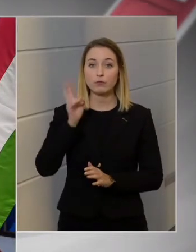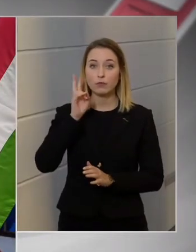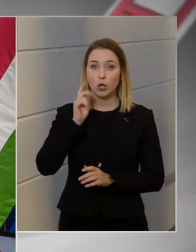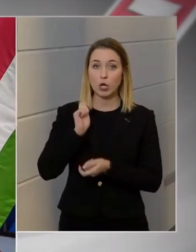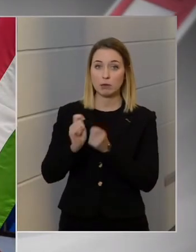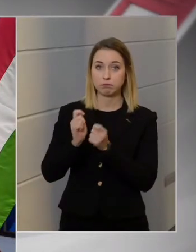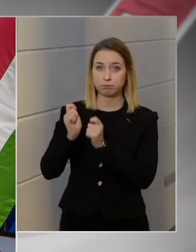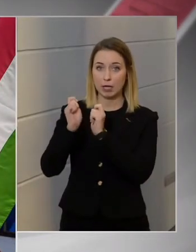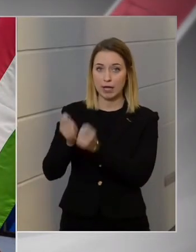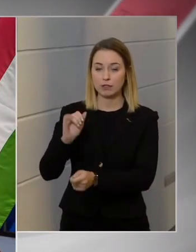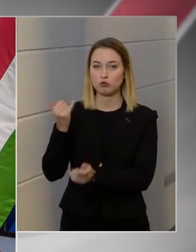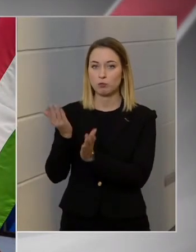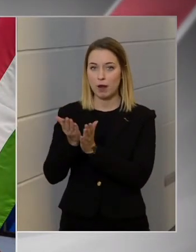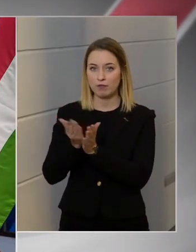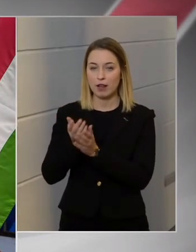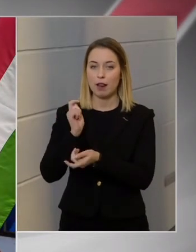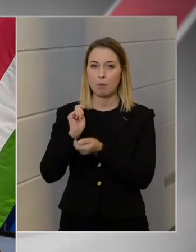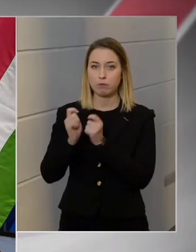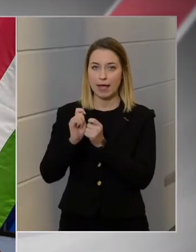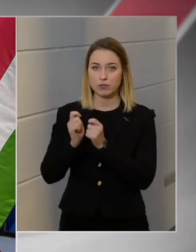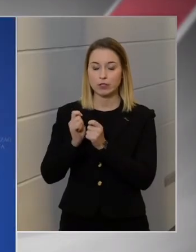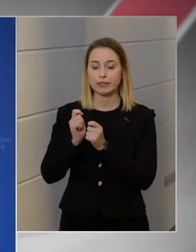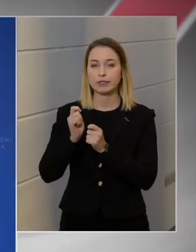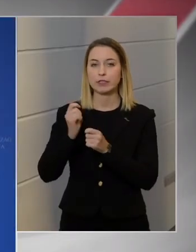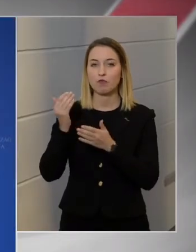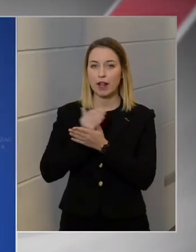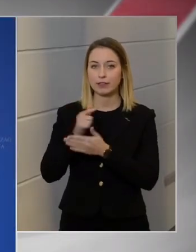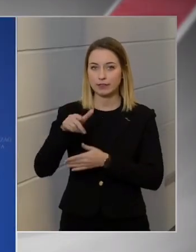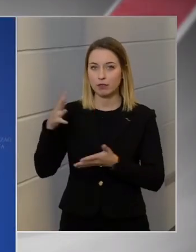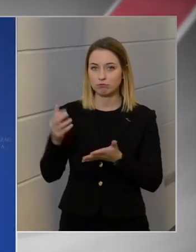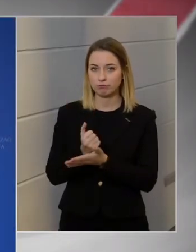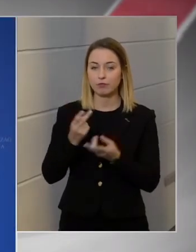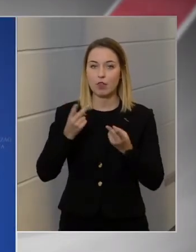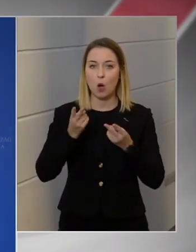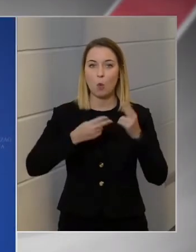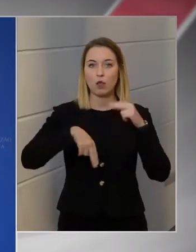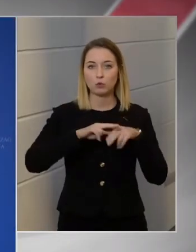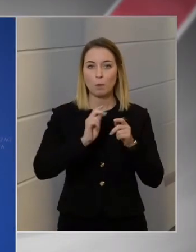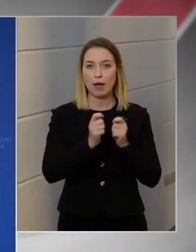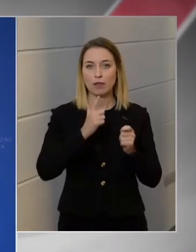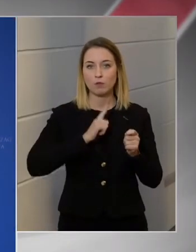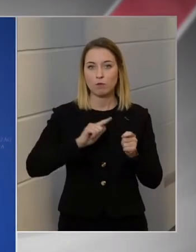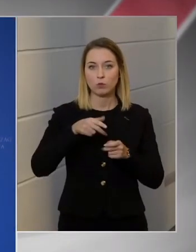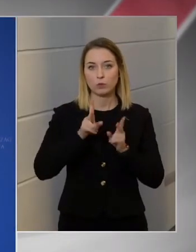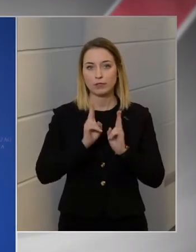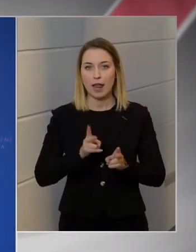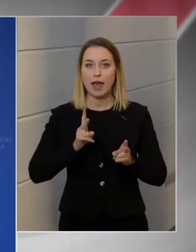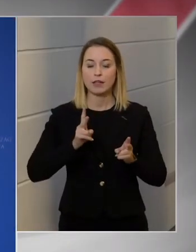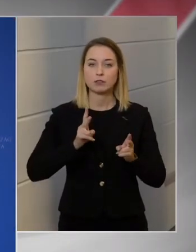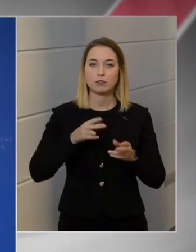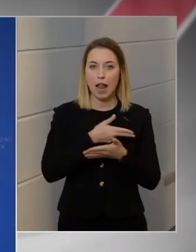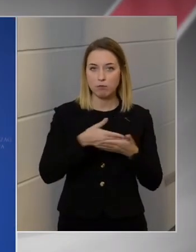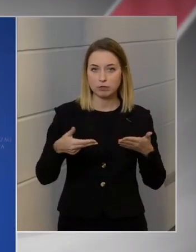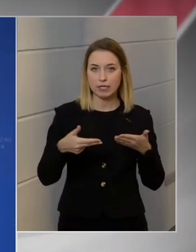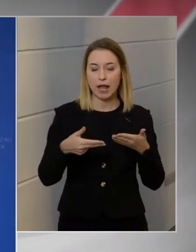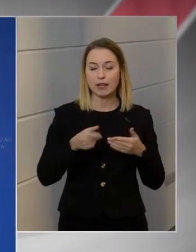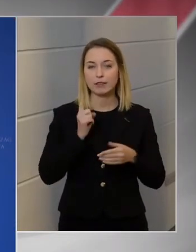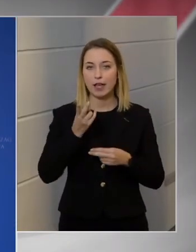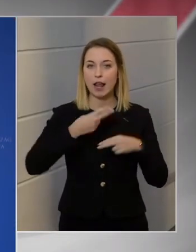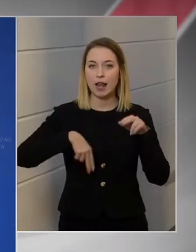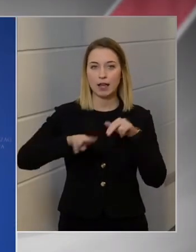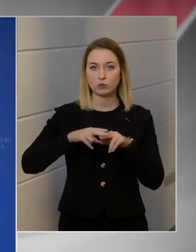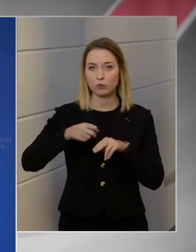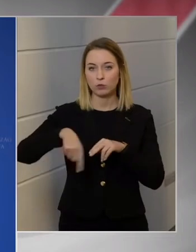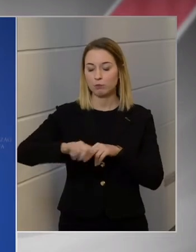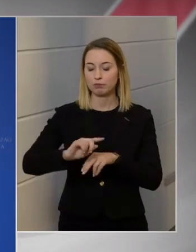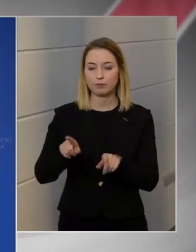pályáztak és megfeleltek a pályázdi feltételeknek, azok nyertek. Ott, ahol több pályázó volt, ott kellett ezeket elbírálni, de a nagy többségnél ilyen